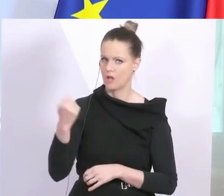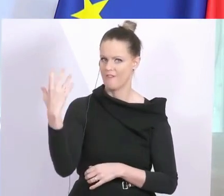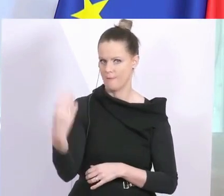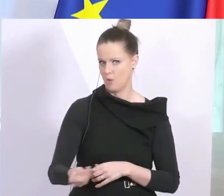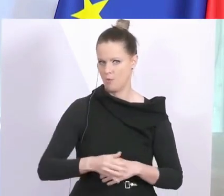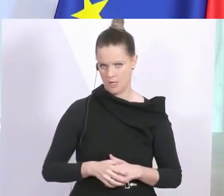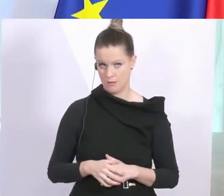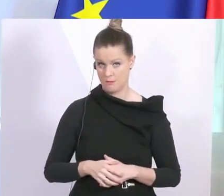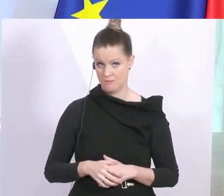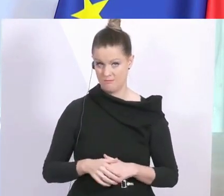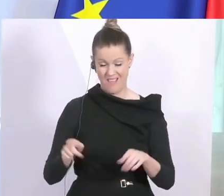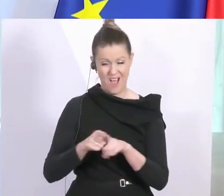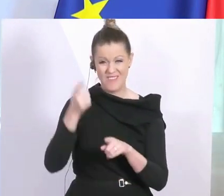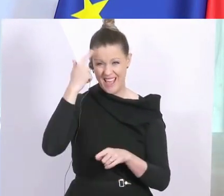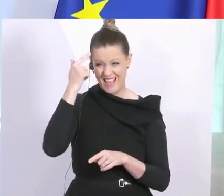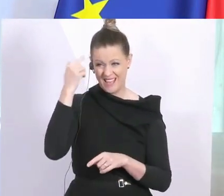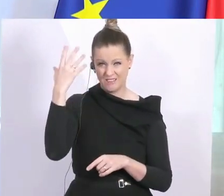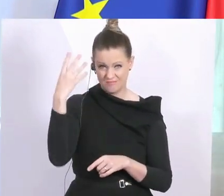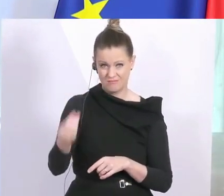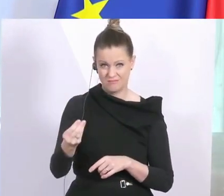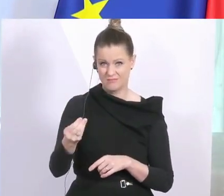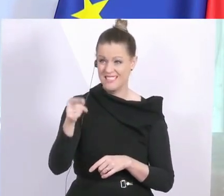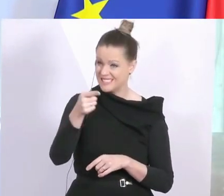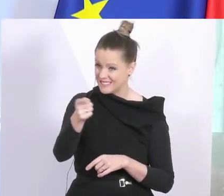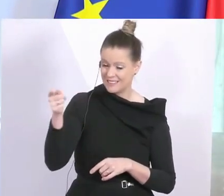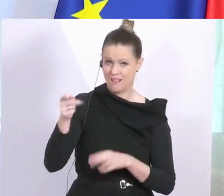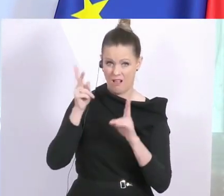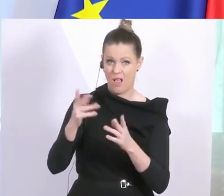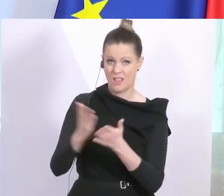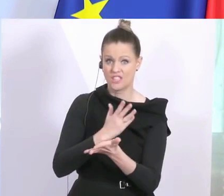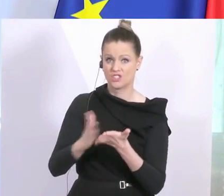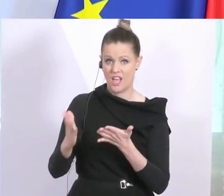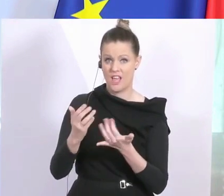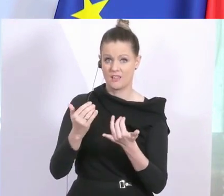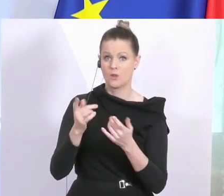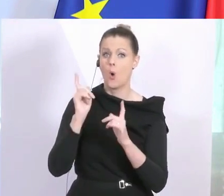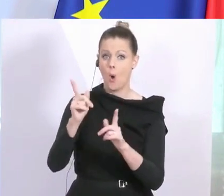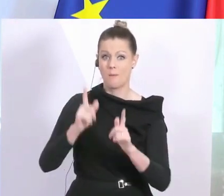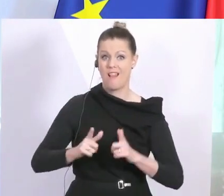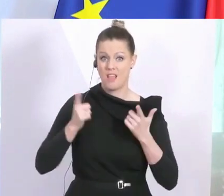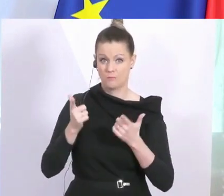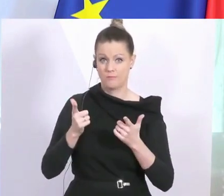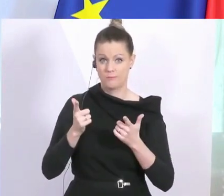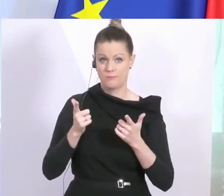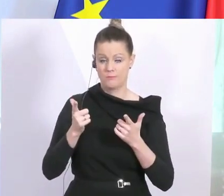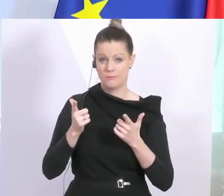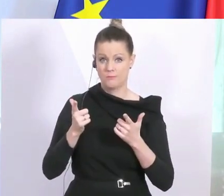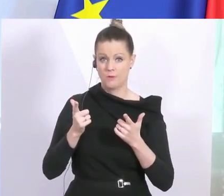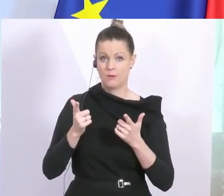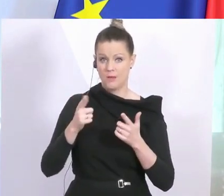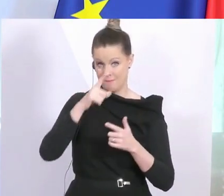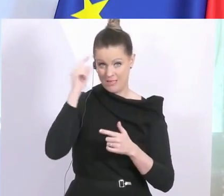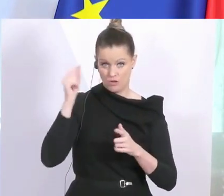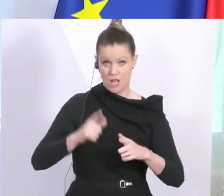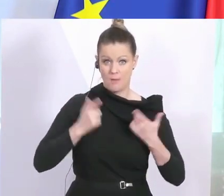des Wortes. Daran erinnert werden, dass sie es in der Hand haben, ob Menschen leben oder Menschen sterben